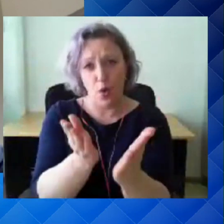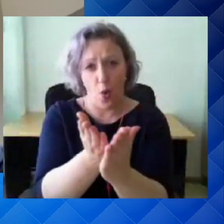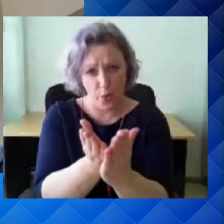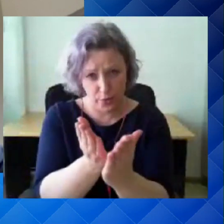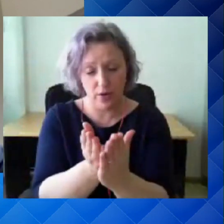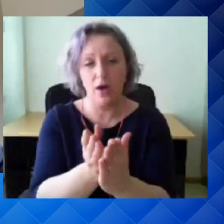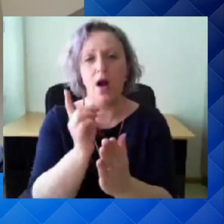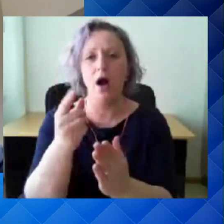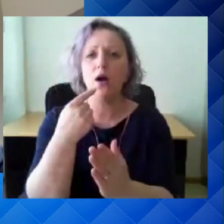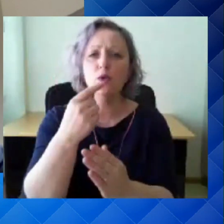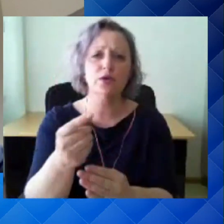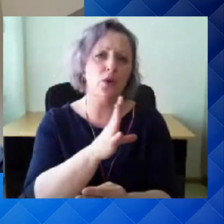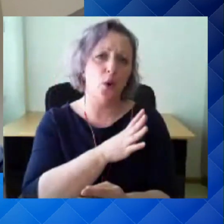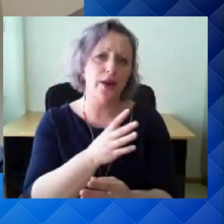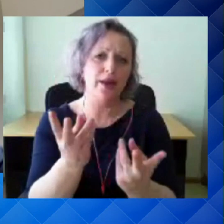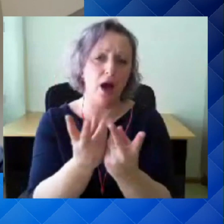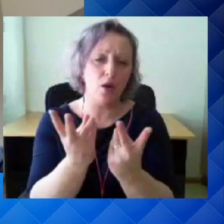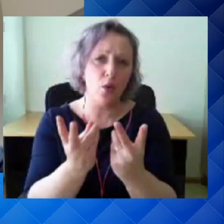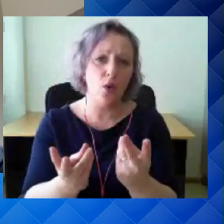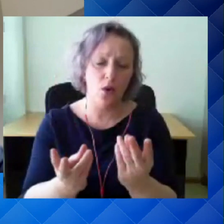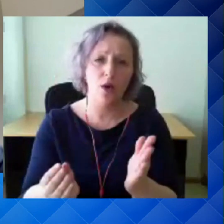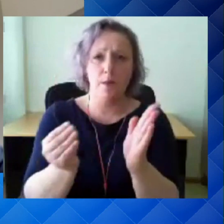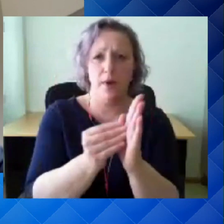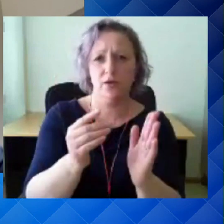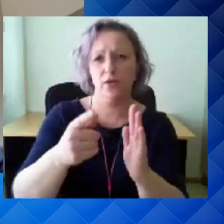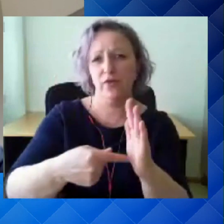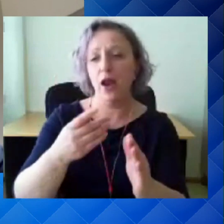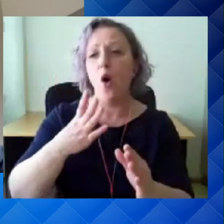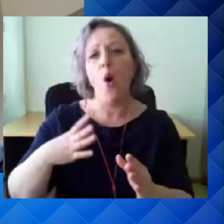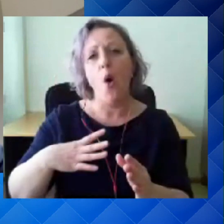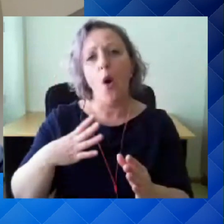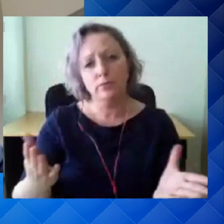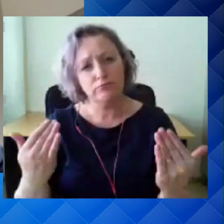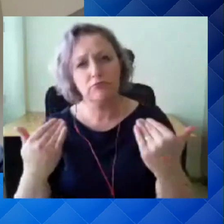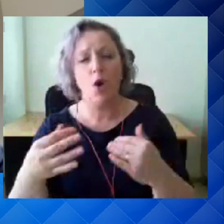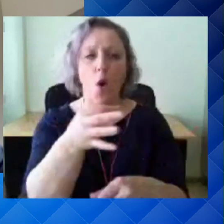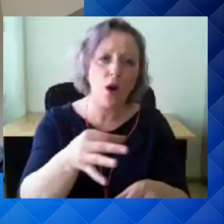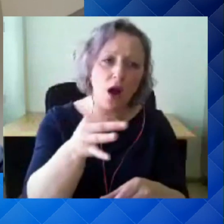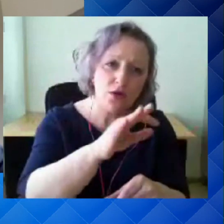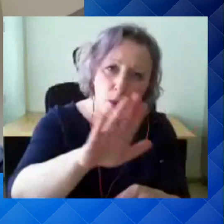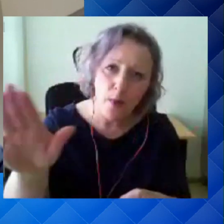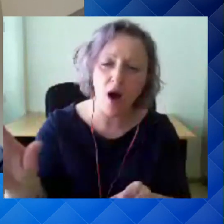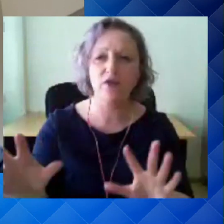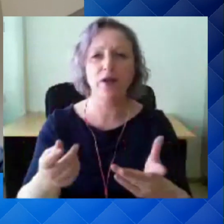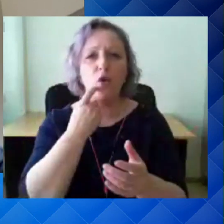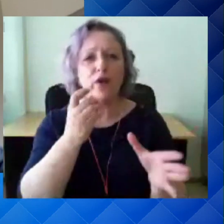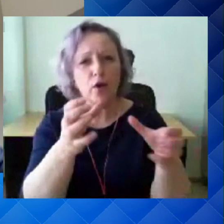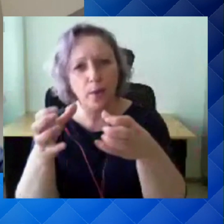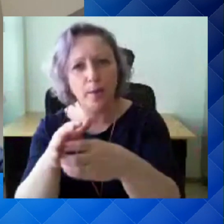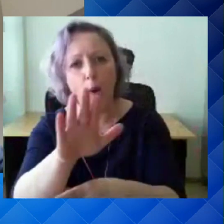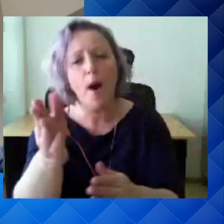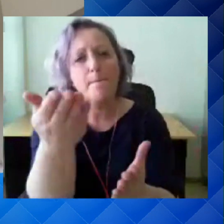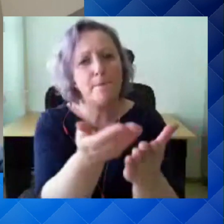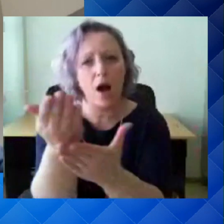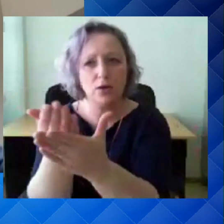välja toodud ka see osa, kuhu oodatakse organisatsioonide ja huvirühmade panust ja kuhu nad saavad ise siis kirjutada